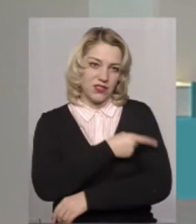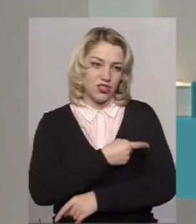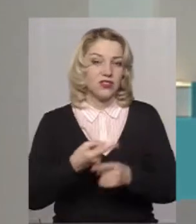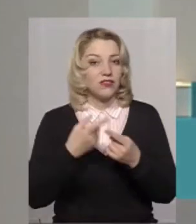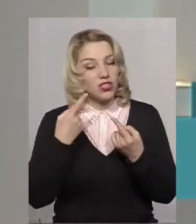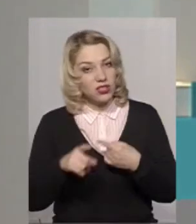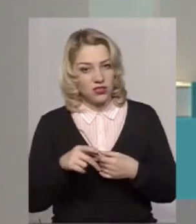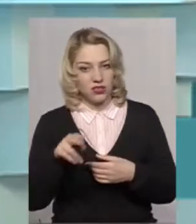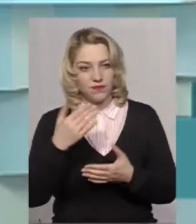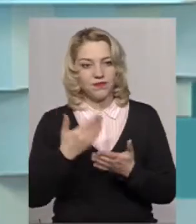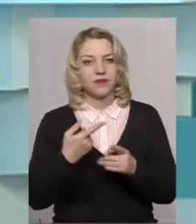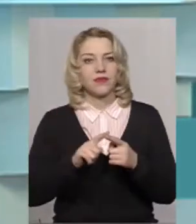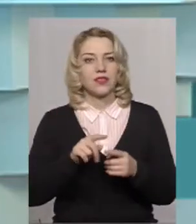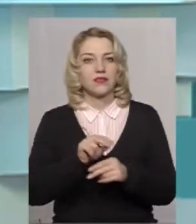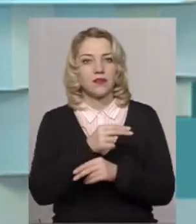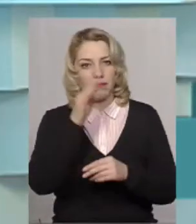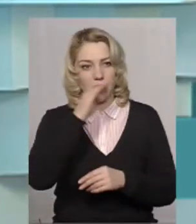інше і більше до батьків, напевно.